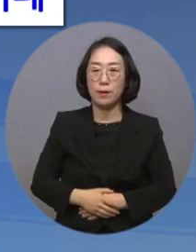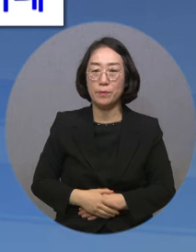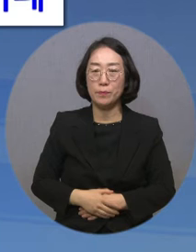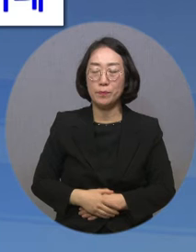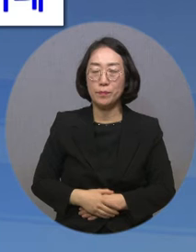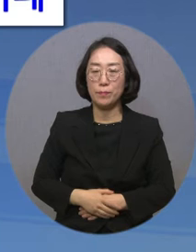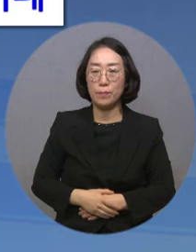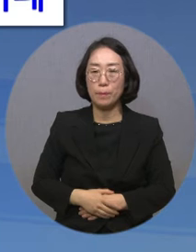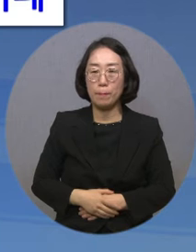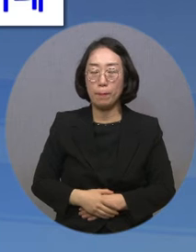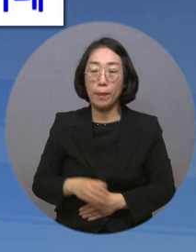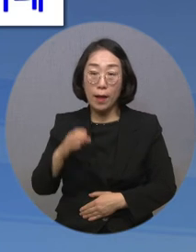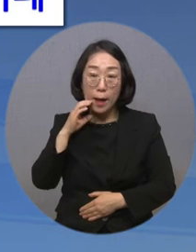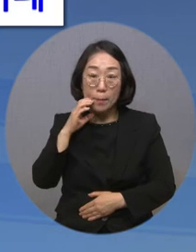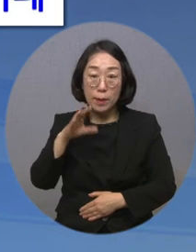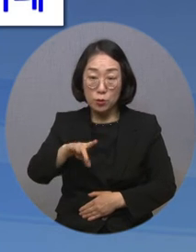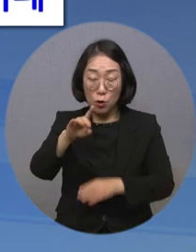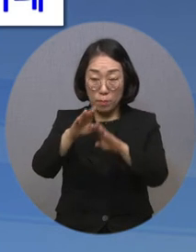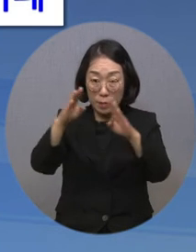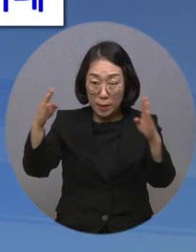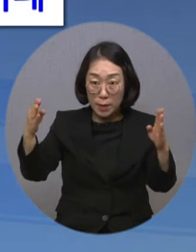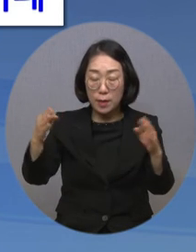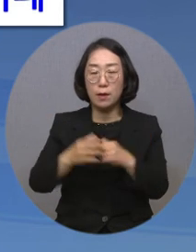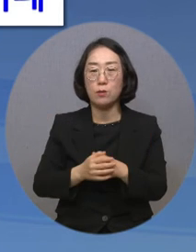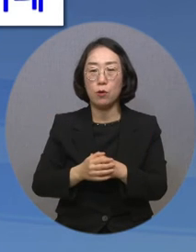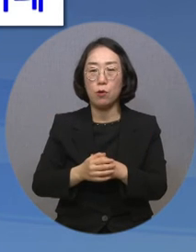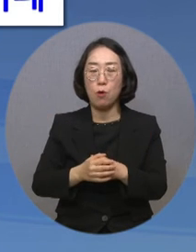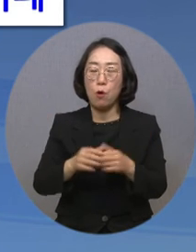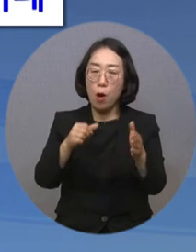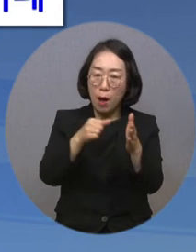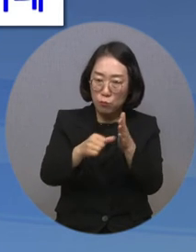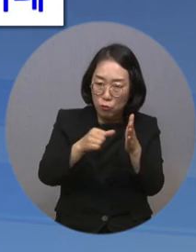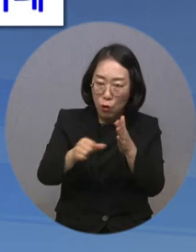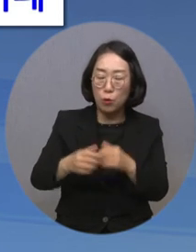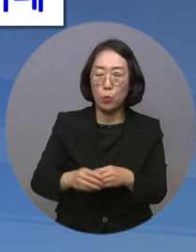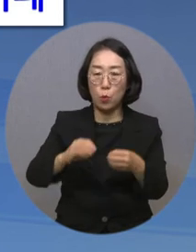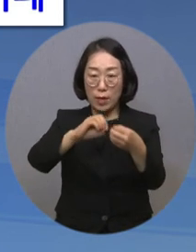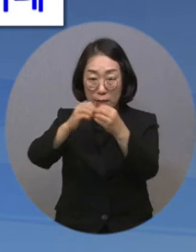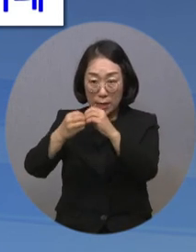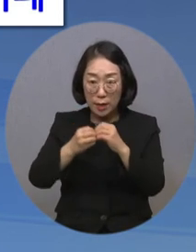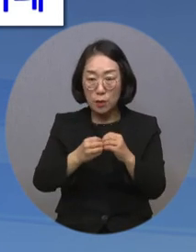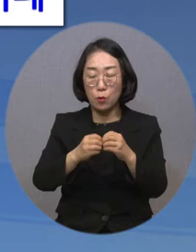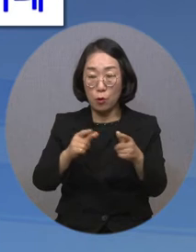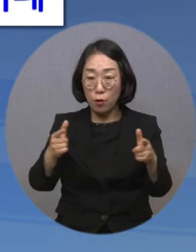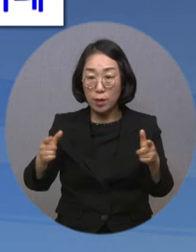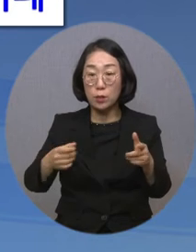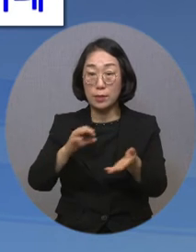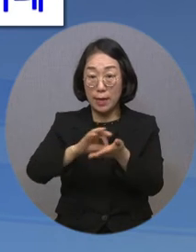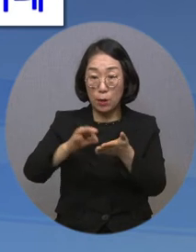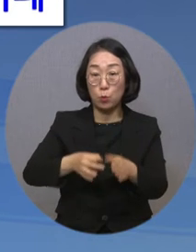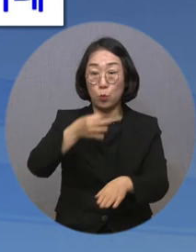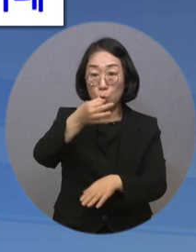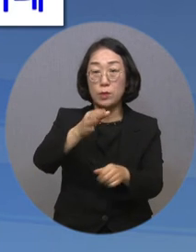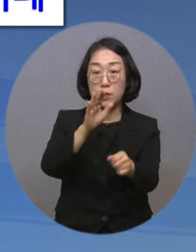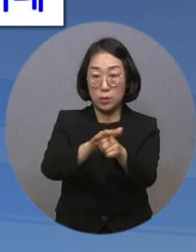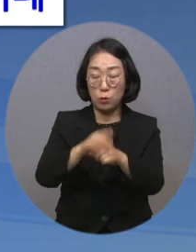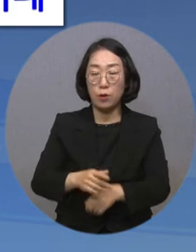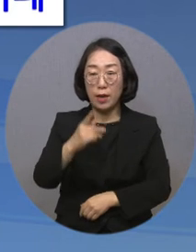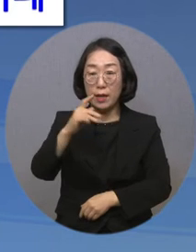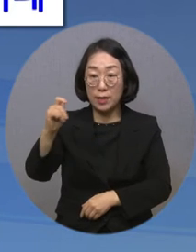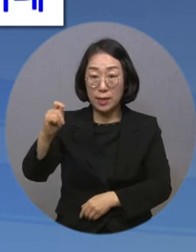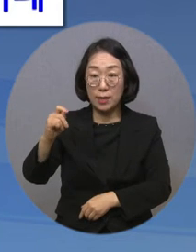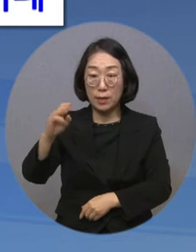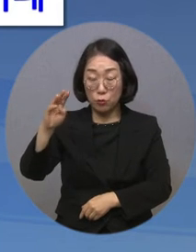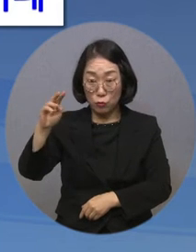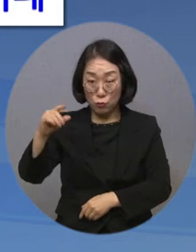카페 개수를 위해 개발원은 카페 기자재와 인테리어 등 설치비를 지원했고, KTNG는 3층